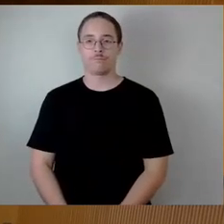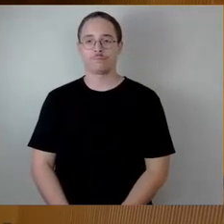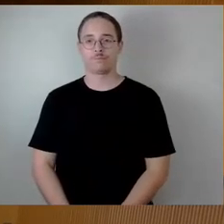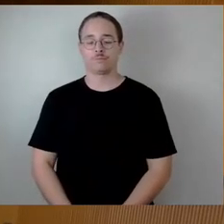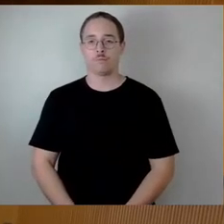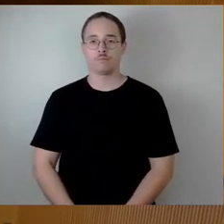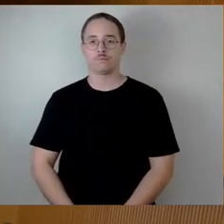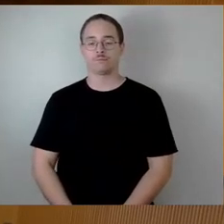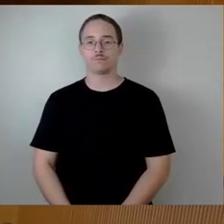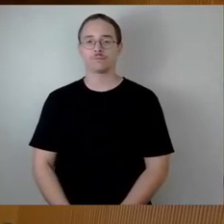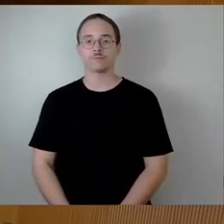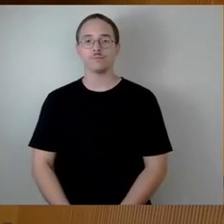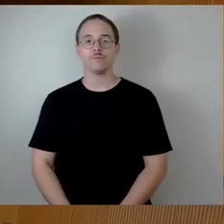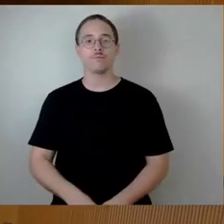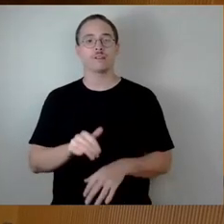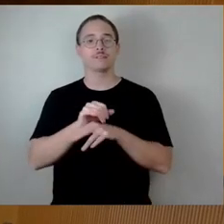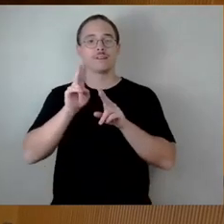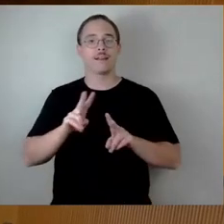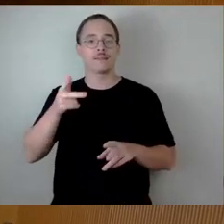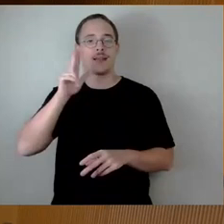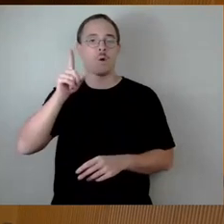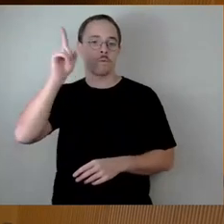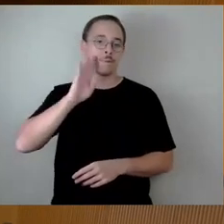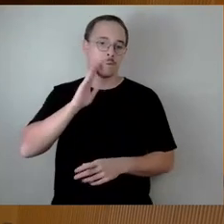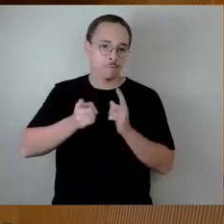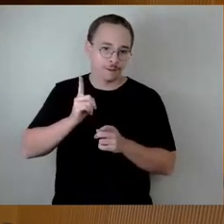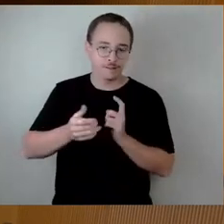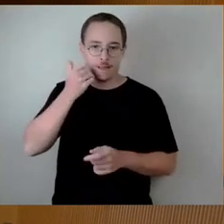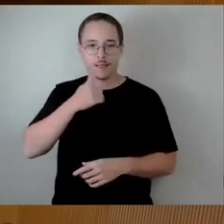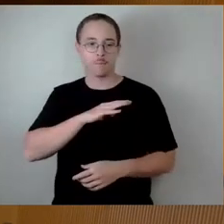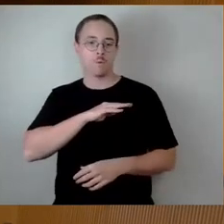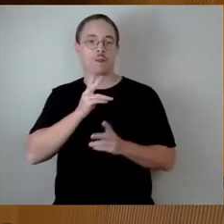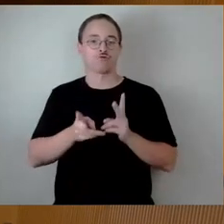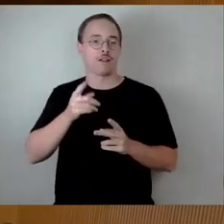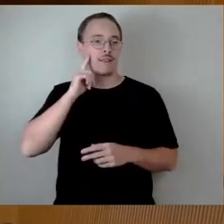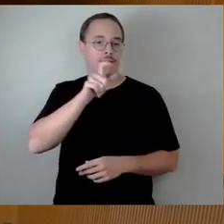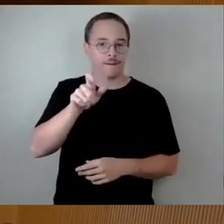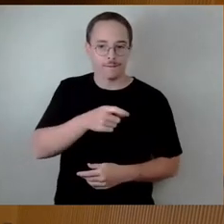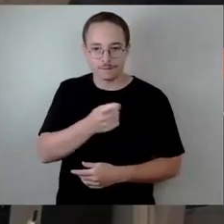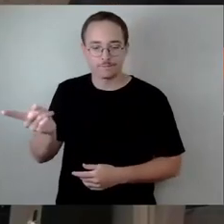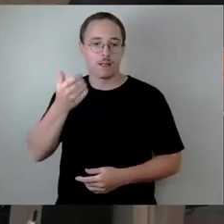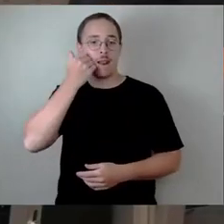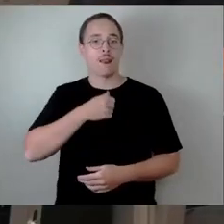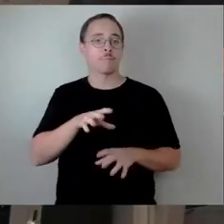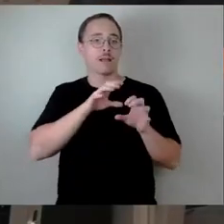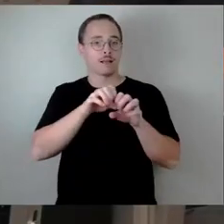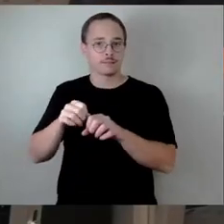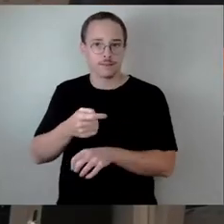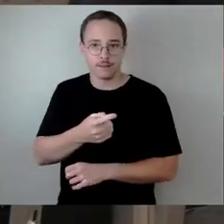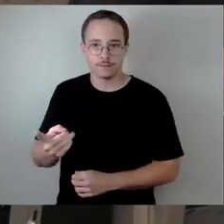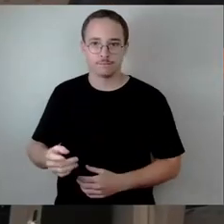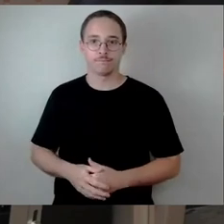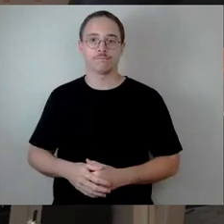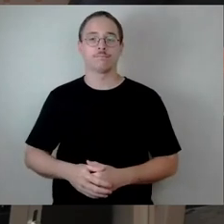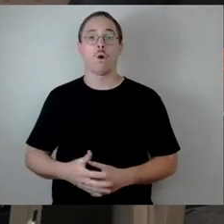Sehr geehrter Herr Oberbürgermeister, liebe Kolleginnen, Stadträtinnen und Stadträte, liebe Gäste, ich hoffe, es sind viele Kleingärtner